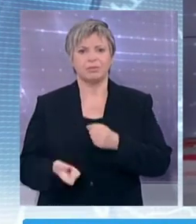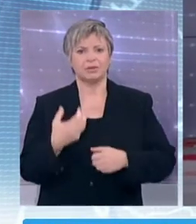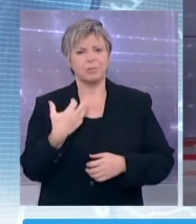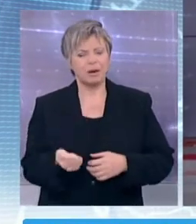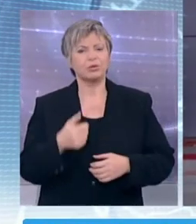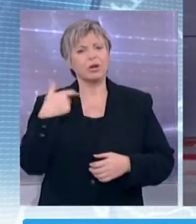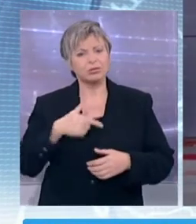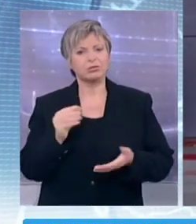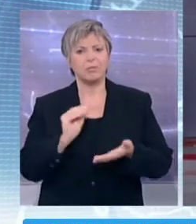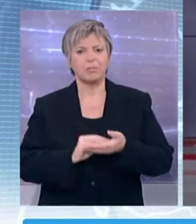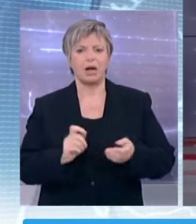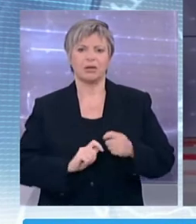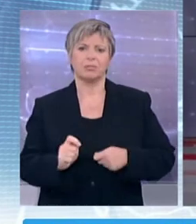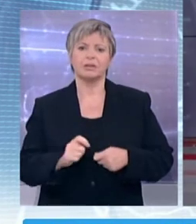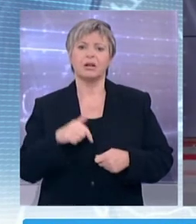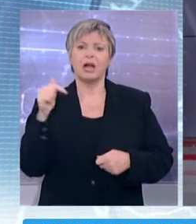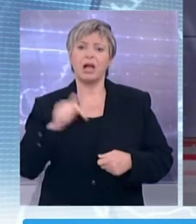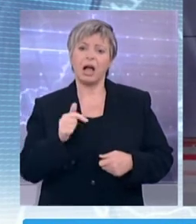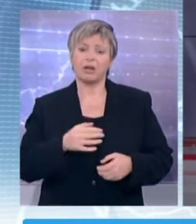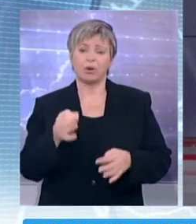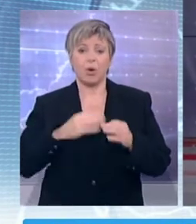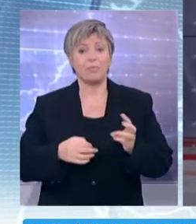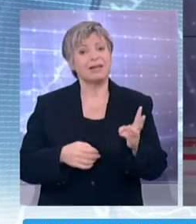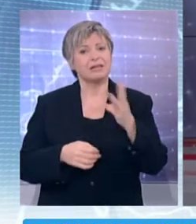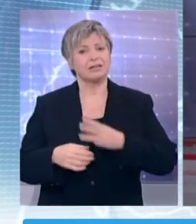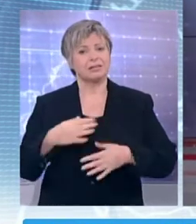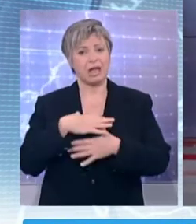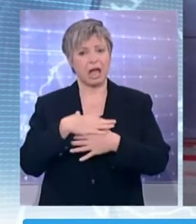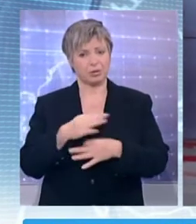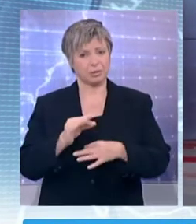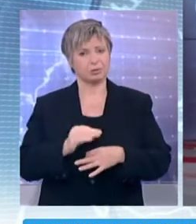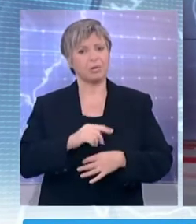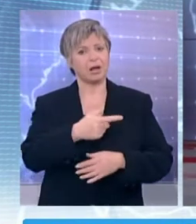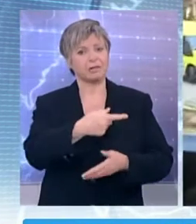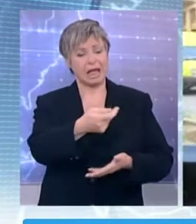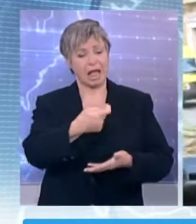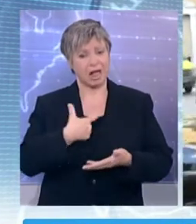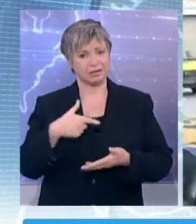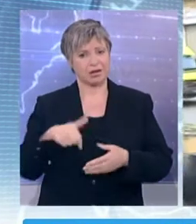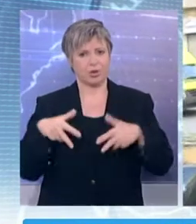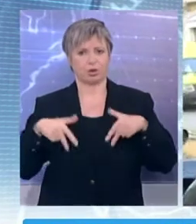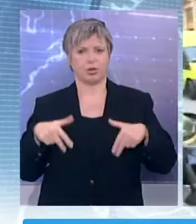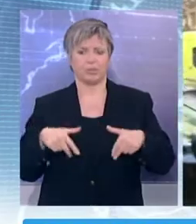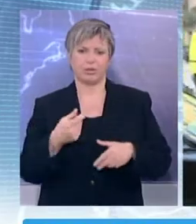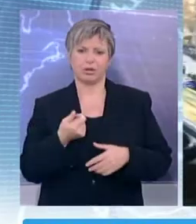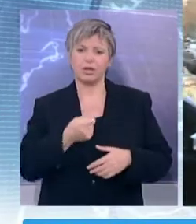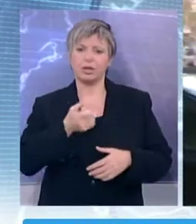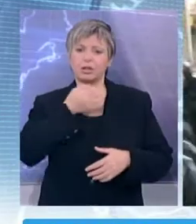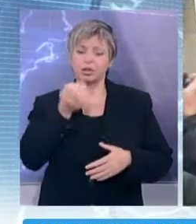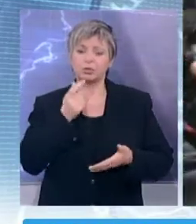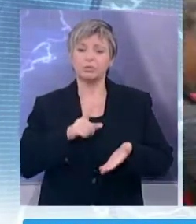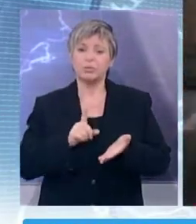τις διαφορετικές αλλαγές, στη μείωση του κράτους και την περιστολή των δημοσίων δαπανών, διαμηνύει η Τρόικα μέσω των επιστολών που ανταλλάσσει με το οικονομικό επιτελείο,